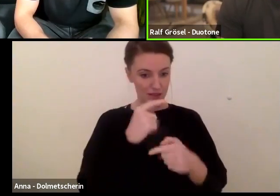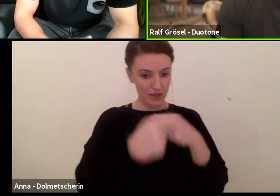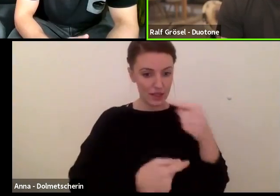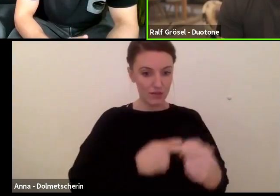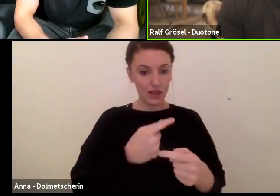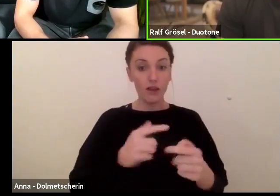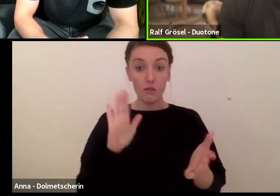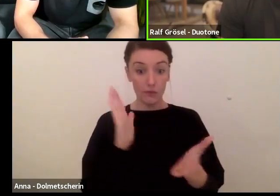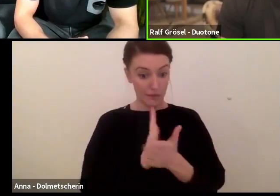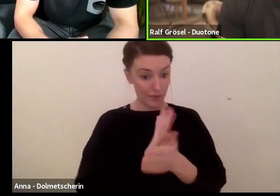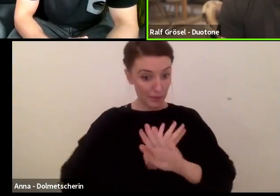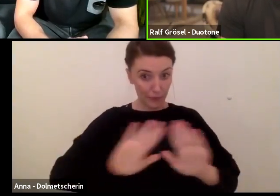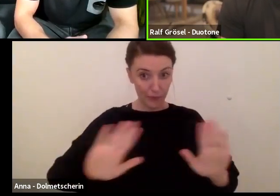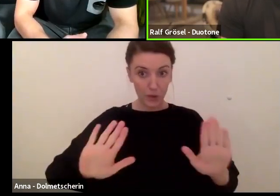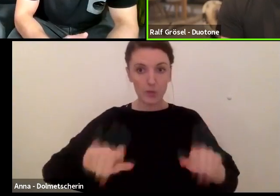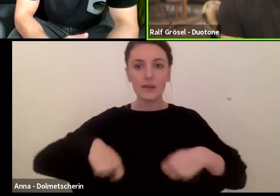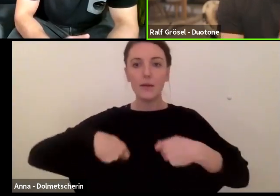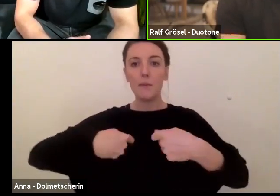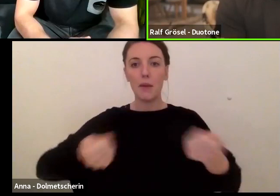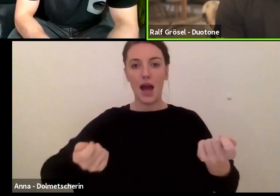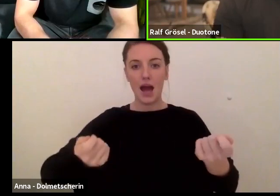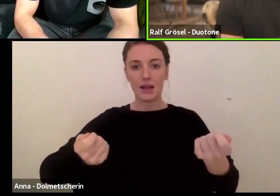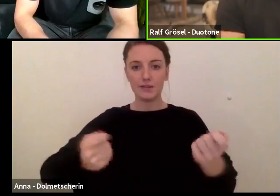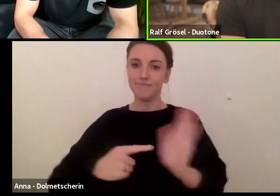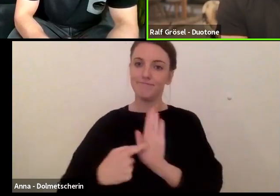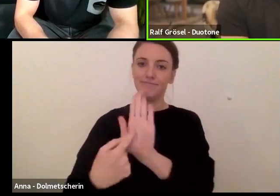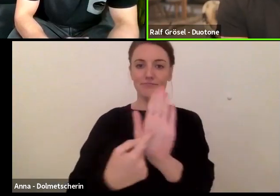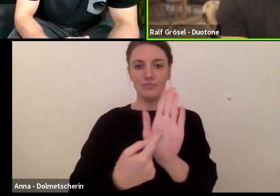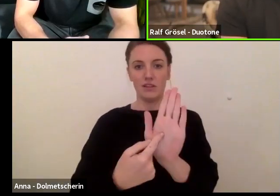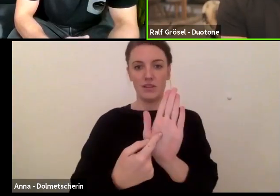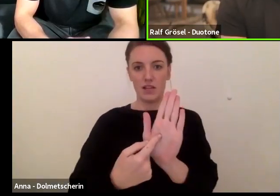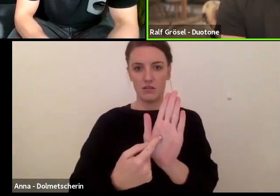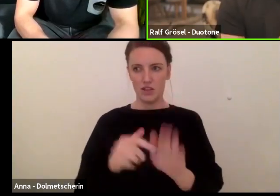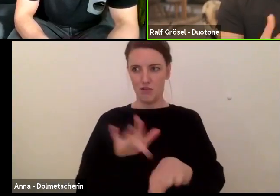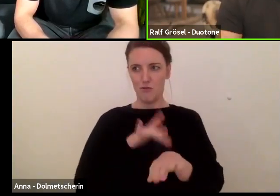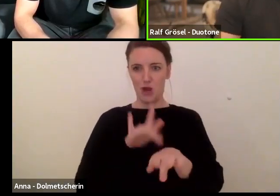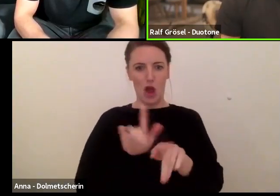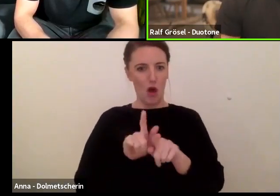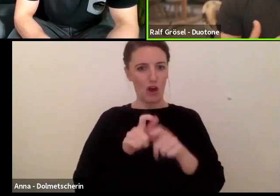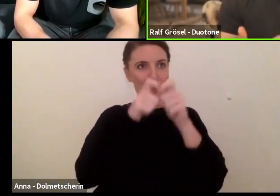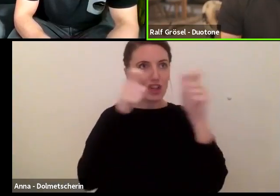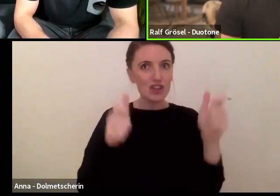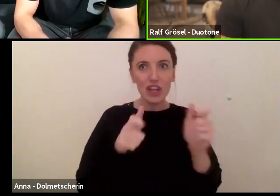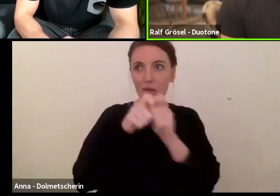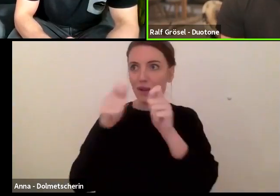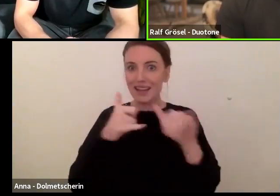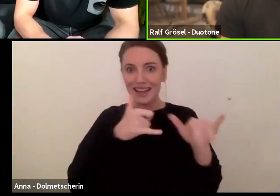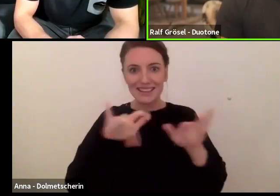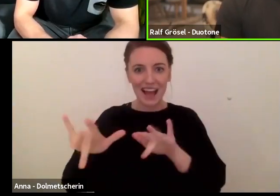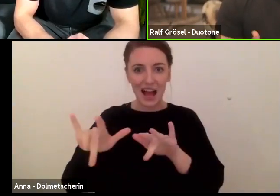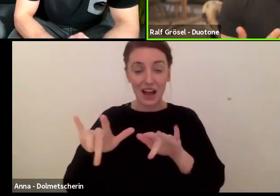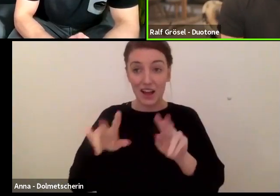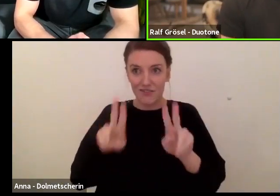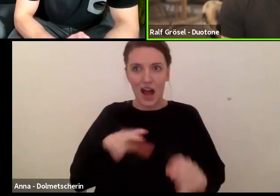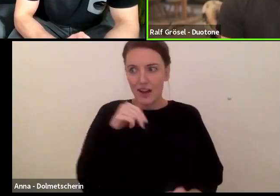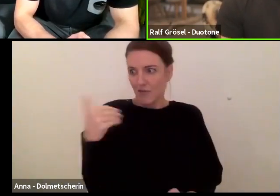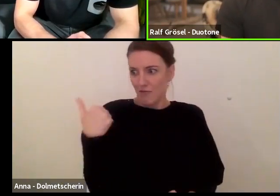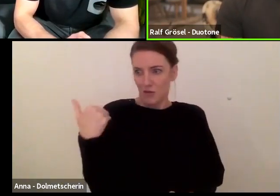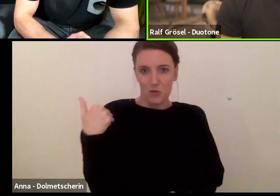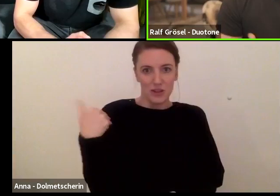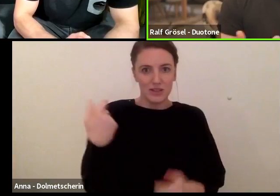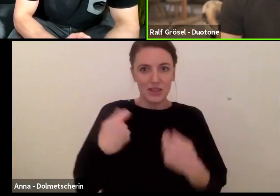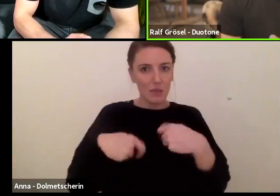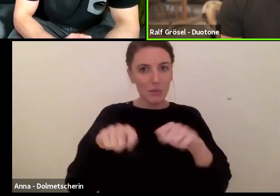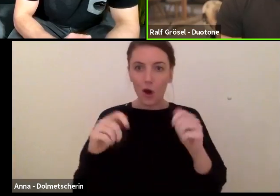die Produkte, die jetzt auf dem Markt sind, die habe ich ja vor ewigen Zeiten gefühlt entwickelt. Weil wir müssen, das ist ja alles eingetaktet auf den Tag.